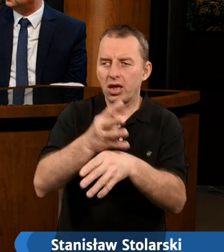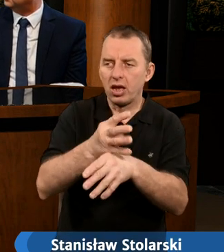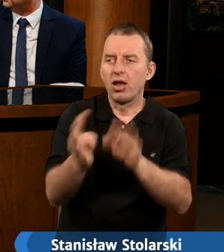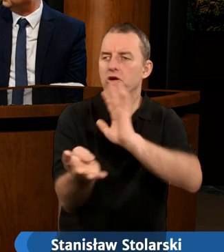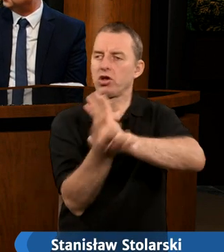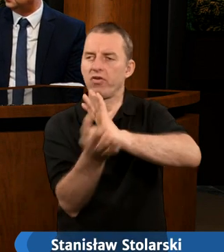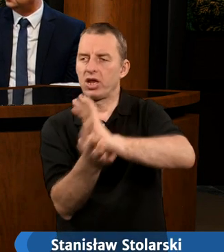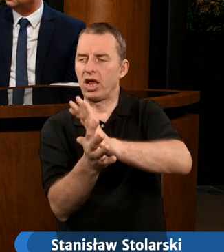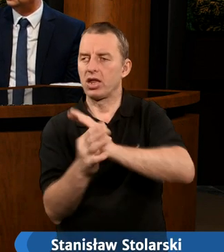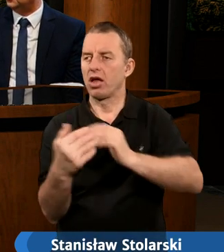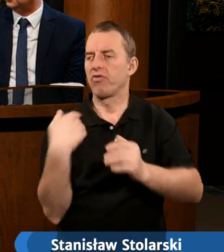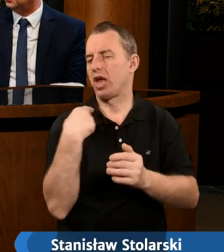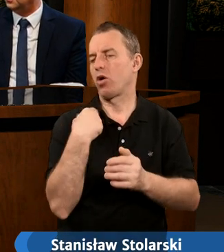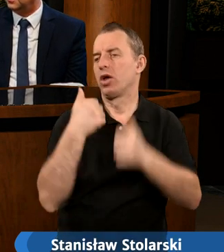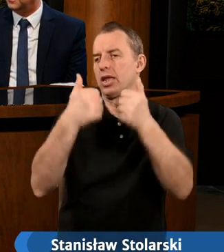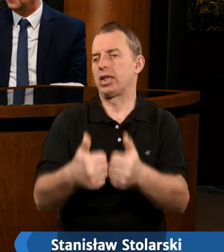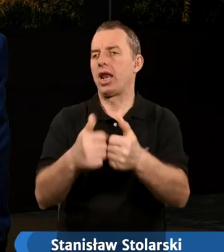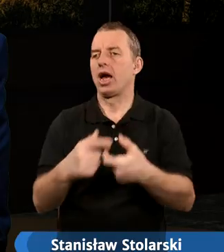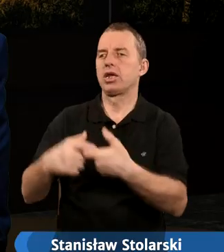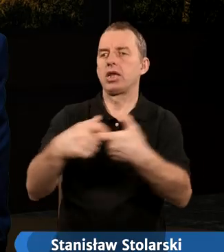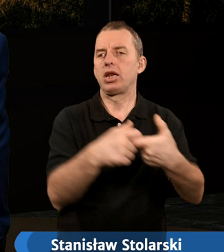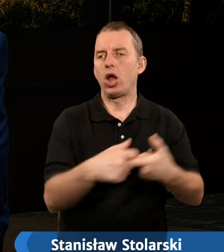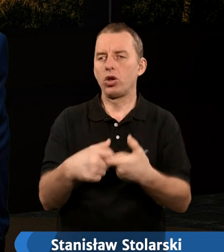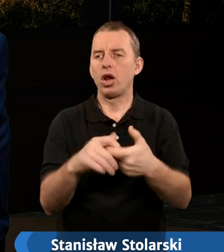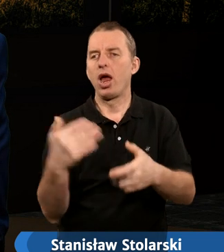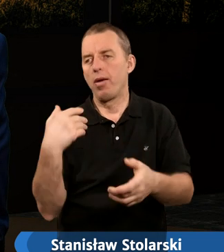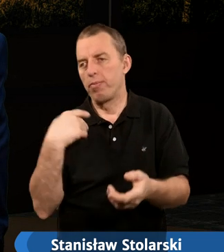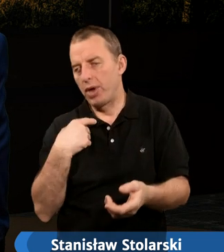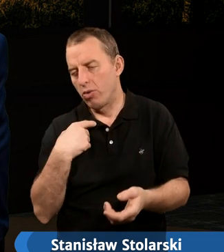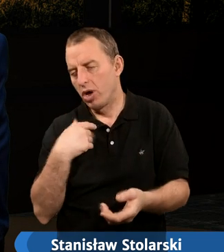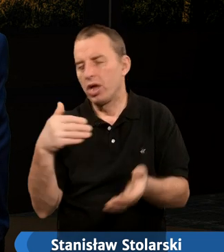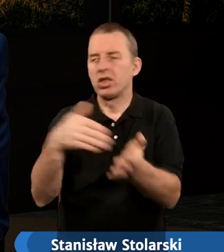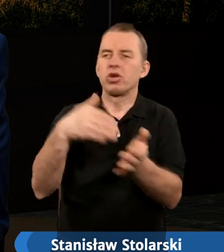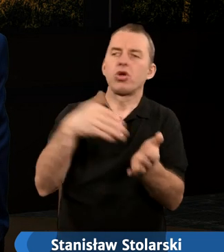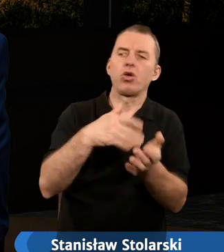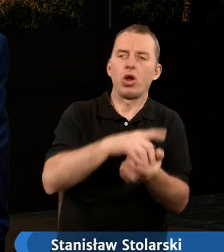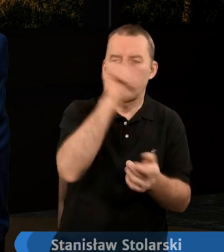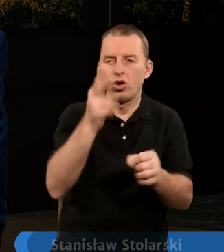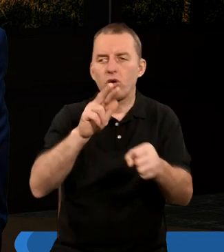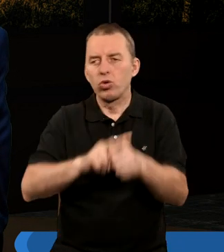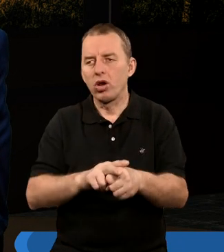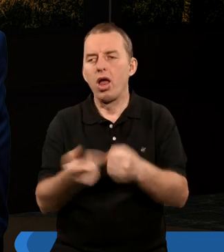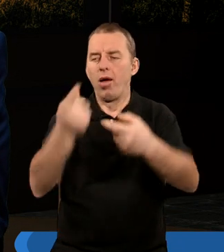XIX wieku w Stanach Zjednoczonych. To były to tysiące ludzi, którzy pod wpływem